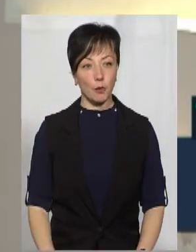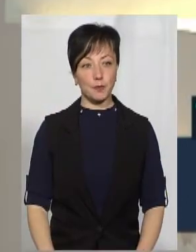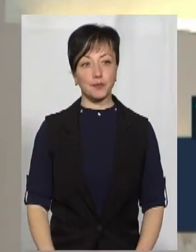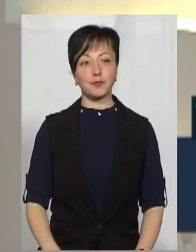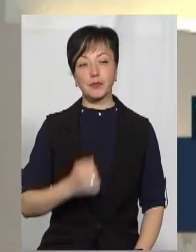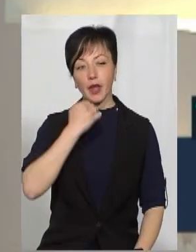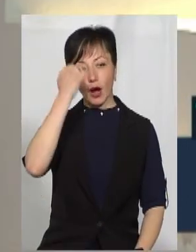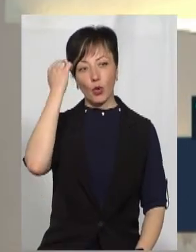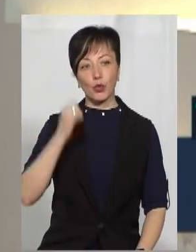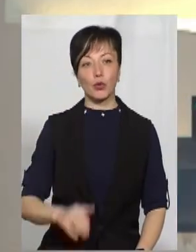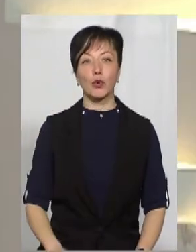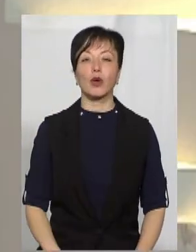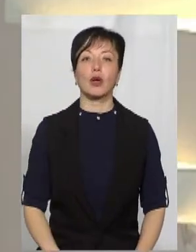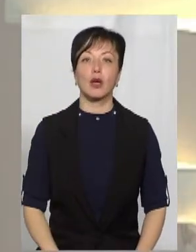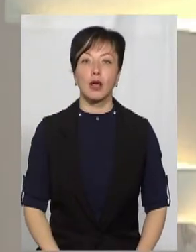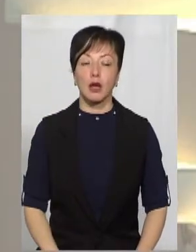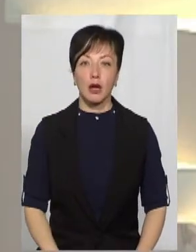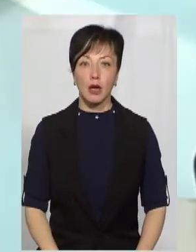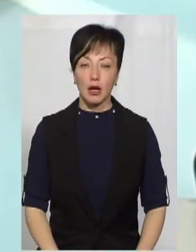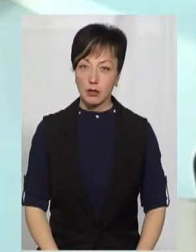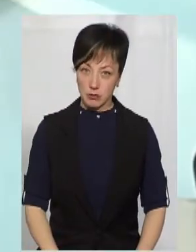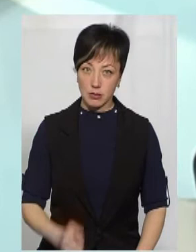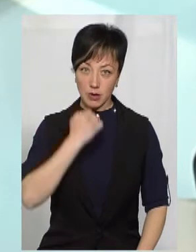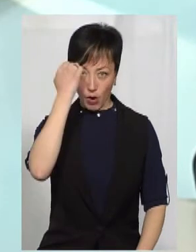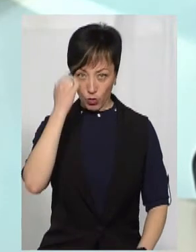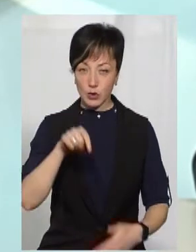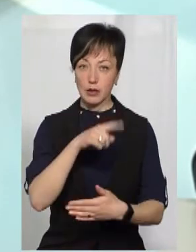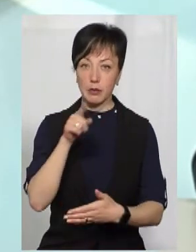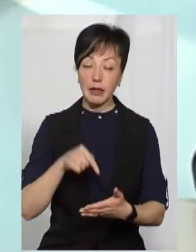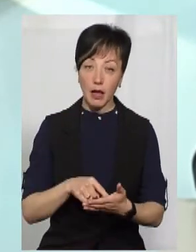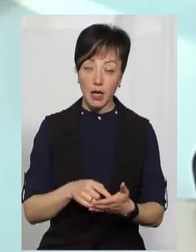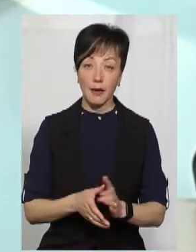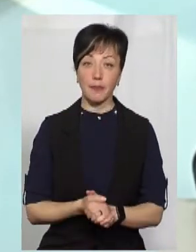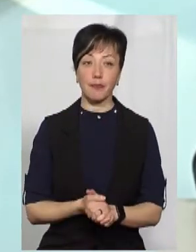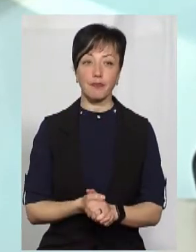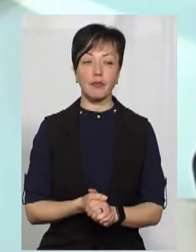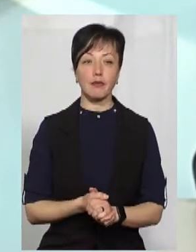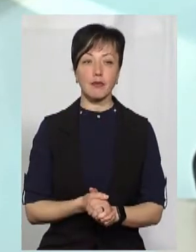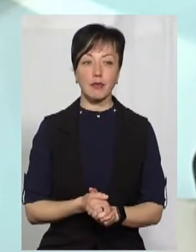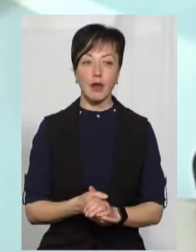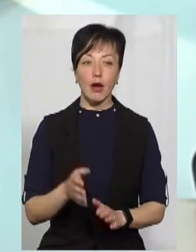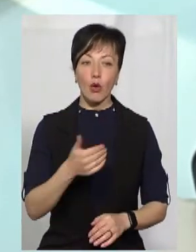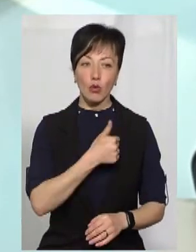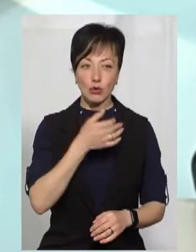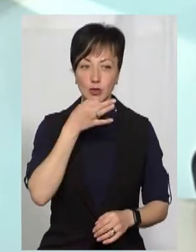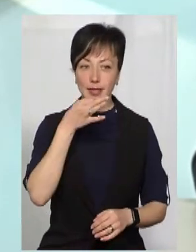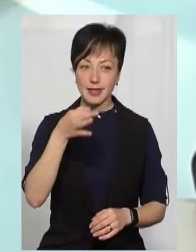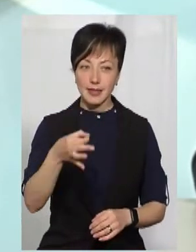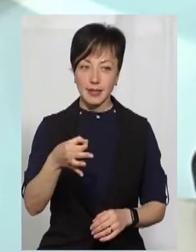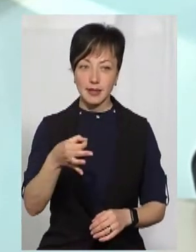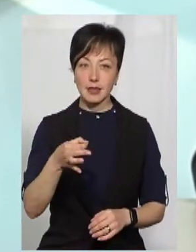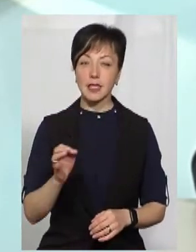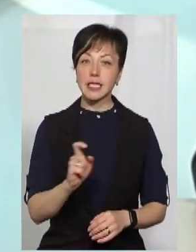Дякую. Дякуємо за запитання. Дякую за запитання. Нашій глядарстві хочу сказати, що